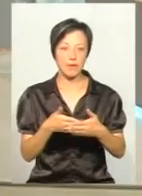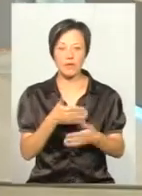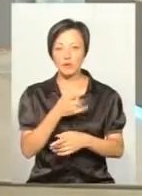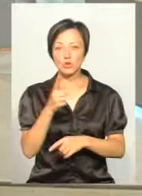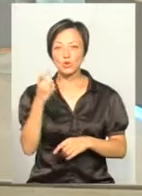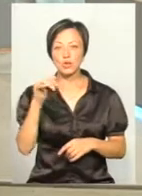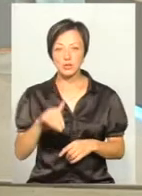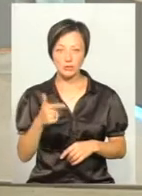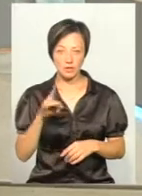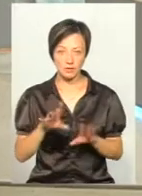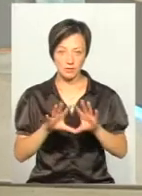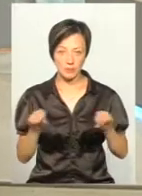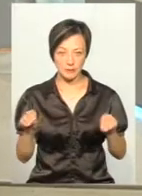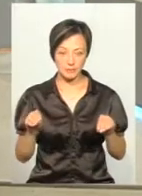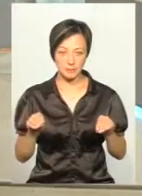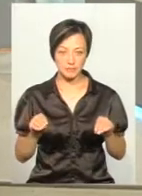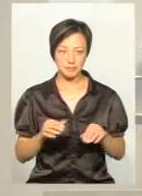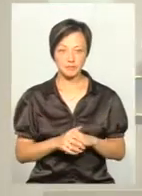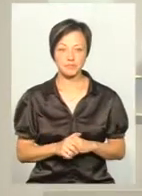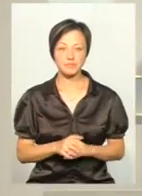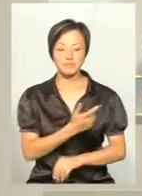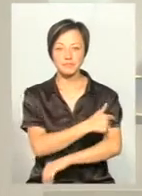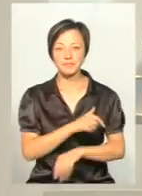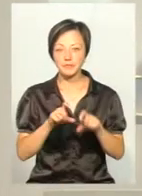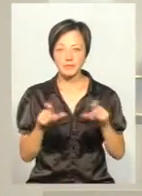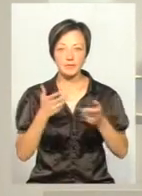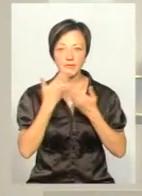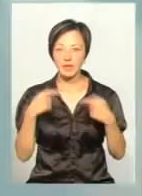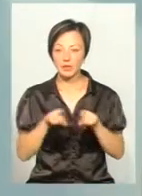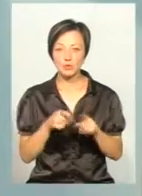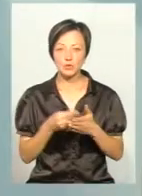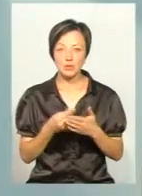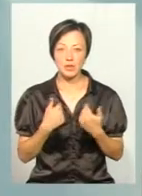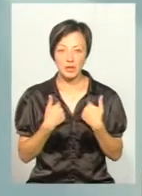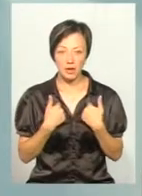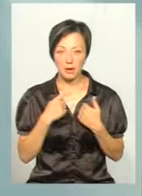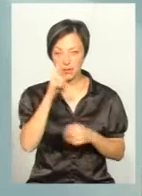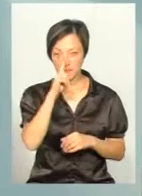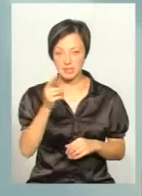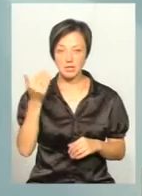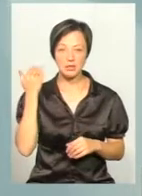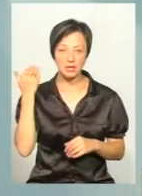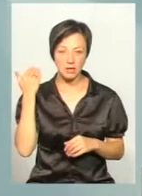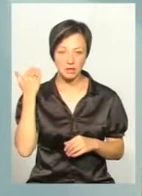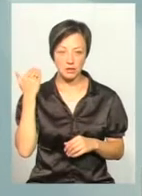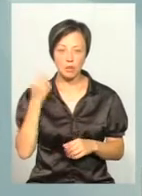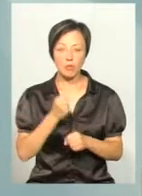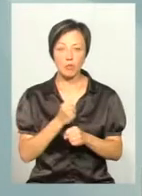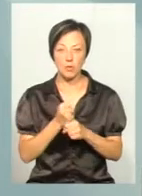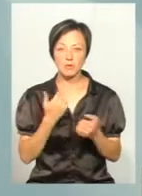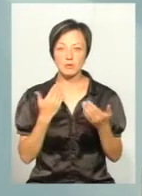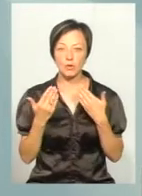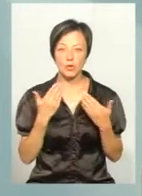100 тисяч гривень. От, так, її в ліврикамі сказали. Немає такої суми. Я буквально місяць назад по роботі